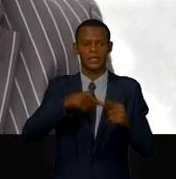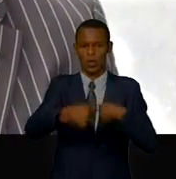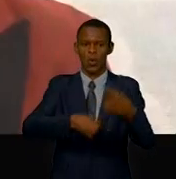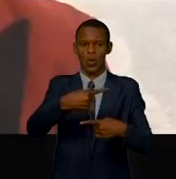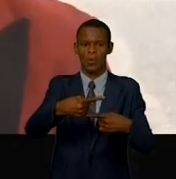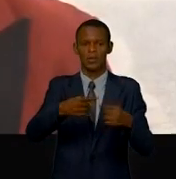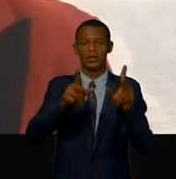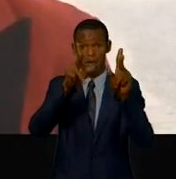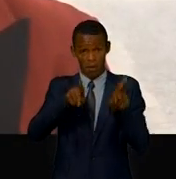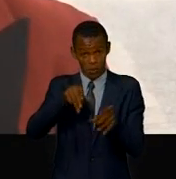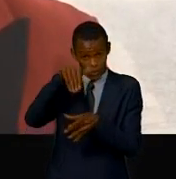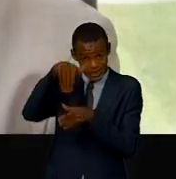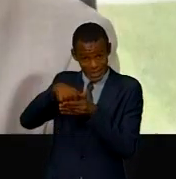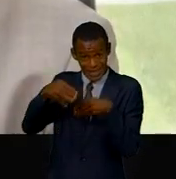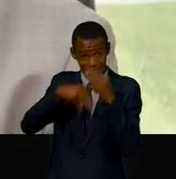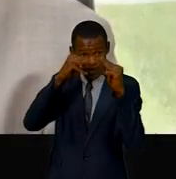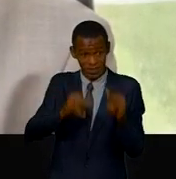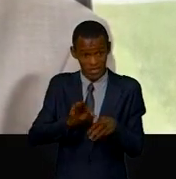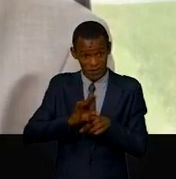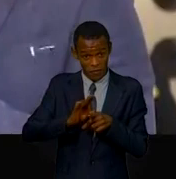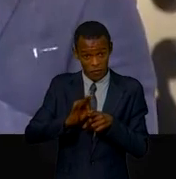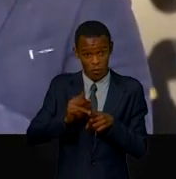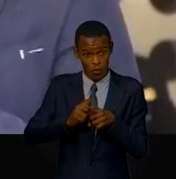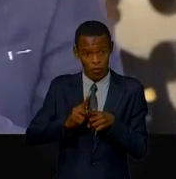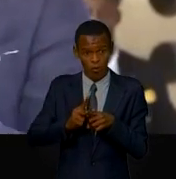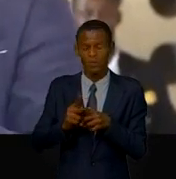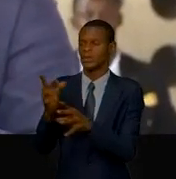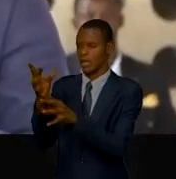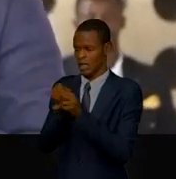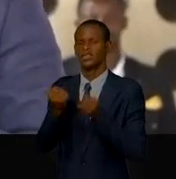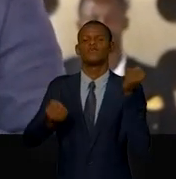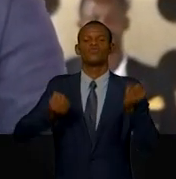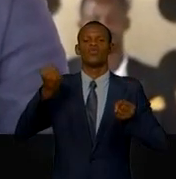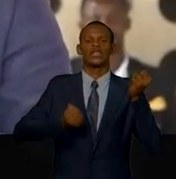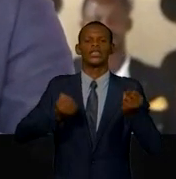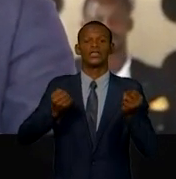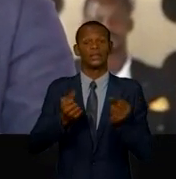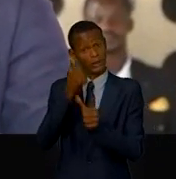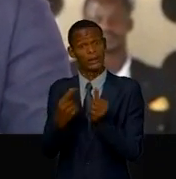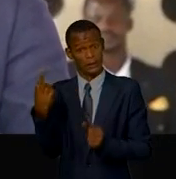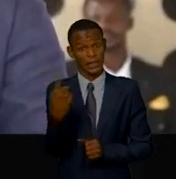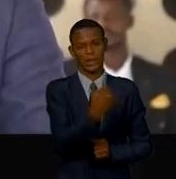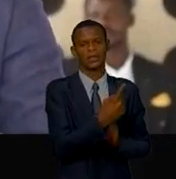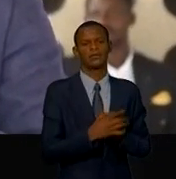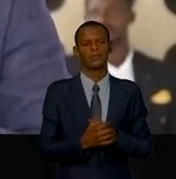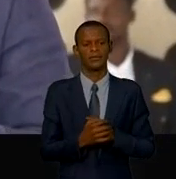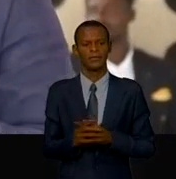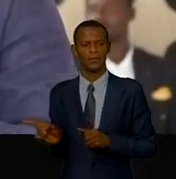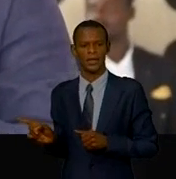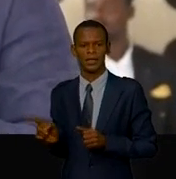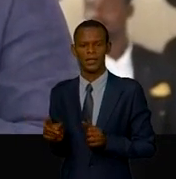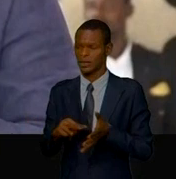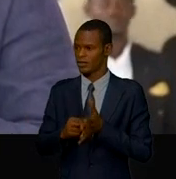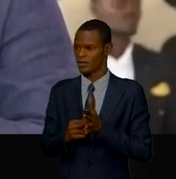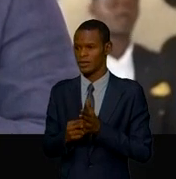bénéficiaires de leurs propres véhicules. Grâce à votre leadership, aujourd'hui, les agents et cadres du ministère de la formation professionnelle seront